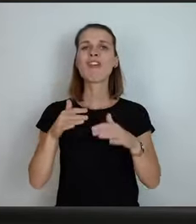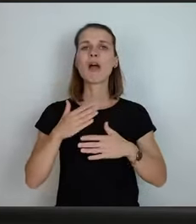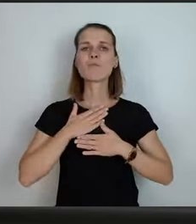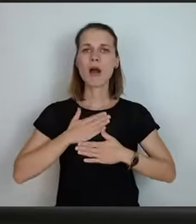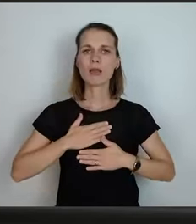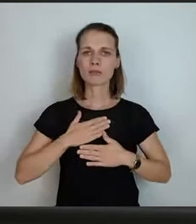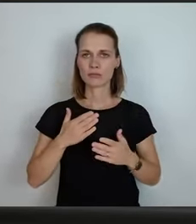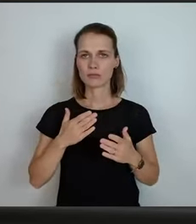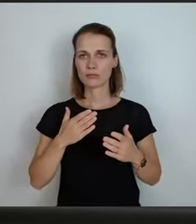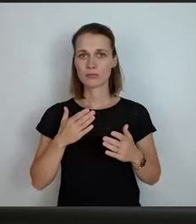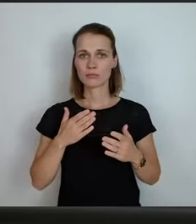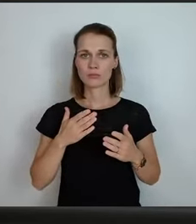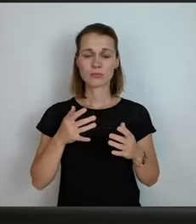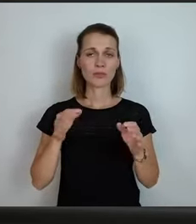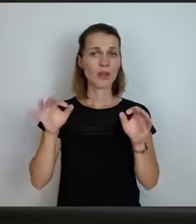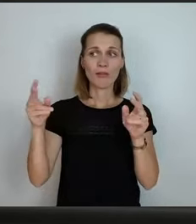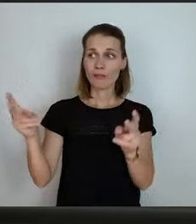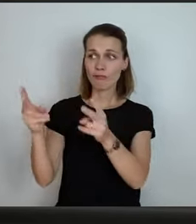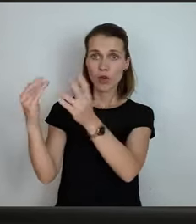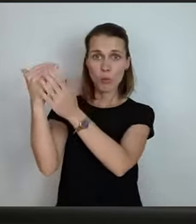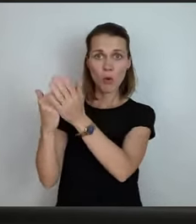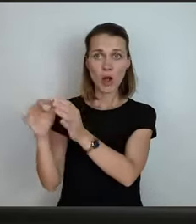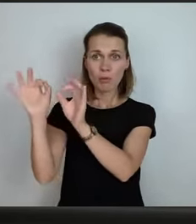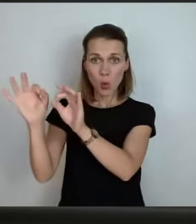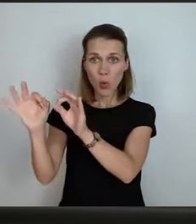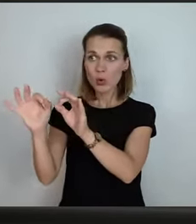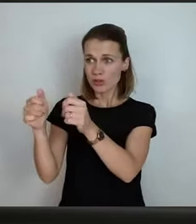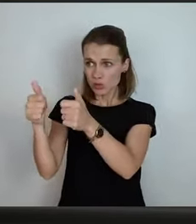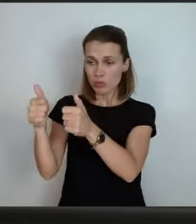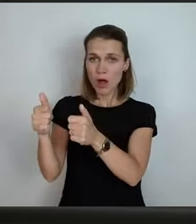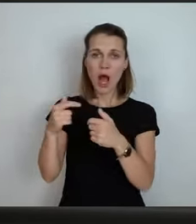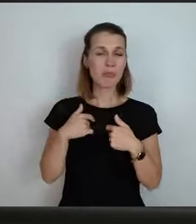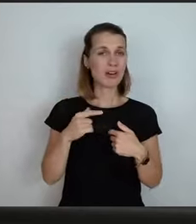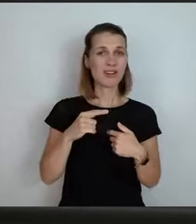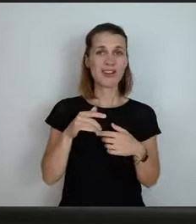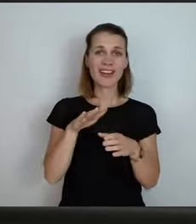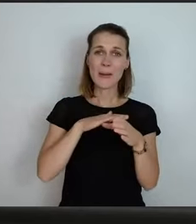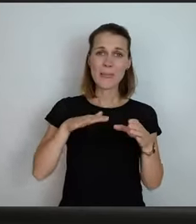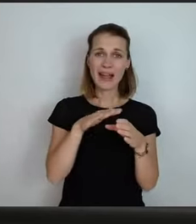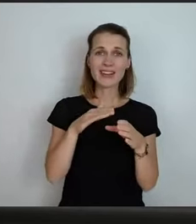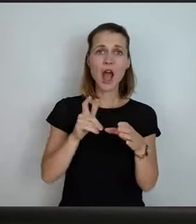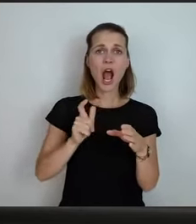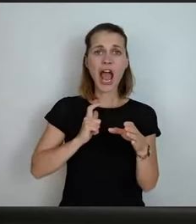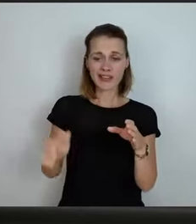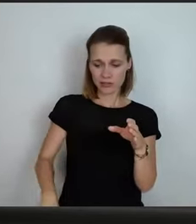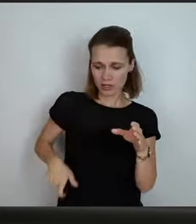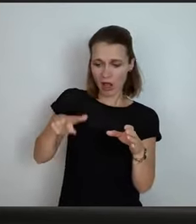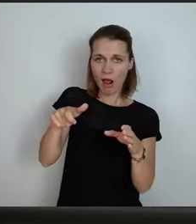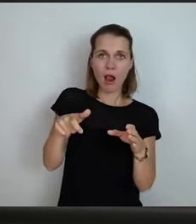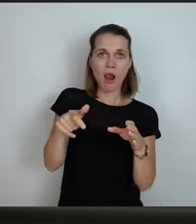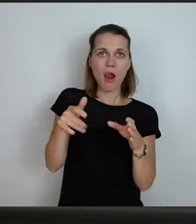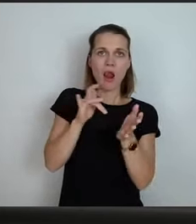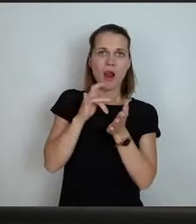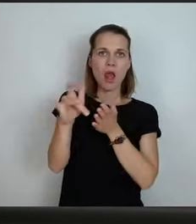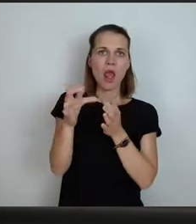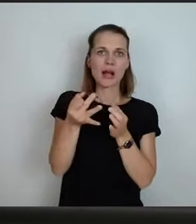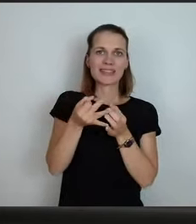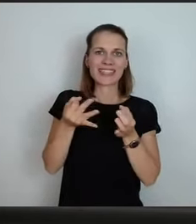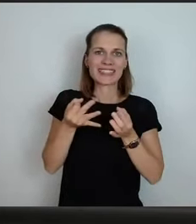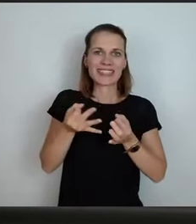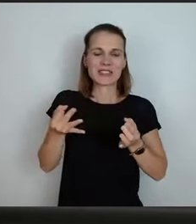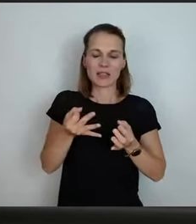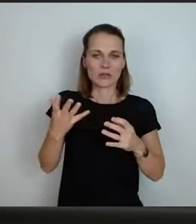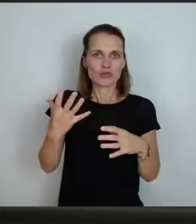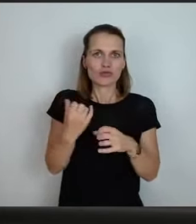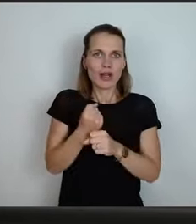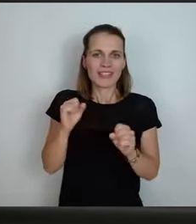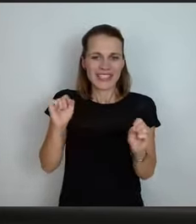uns das beste Förderprogramm nicht, wenn die Eigenanteile der Gemeinde nicht da sind oder wenn die Finanzausstattung der Gemeinden das einfach nicht